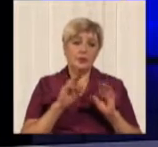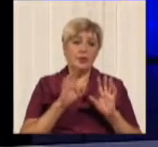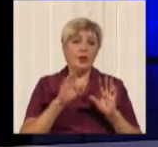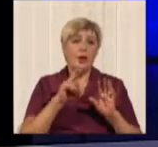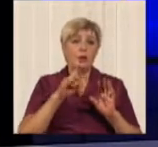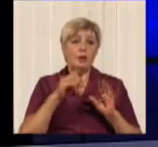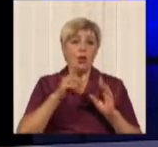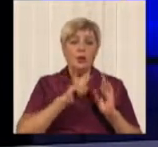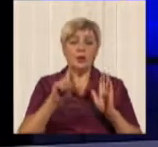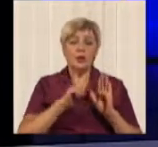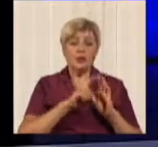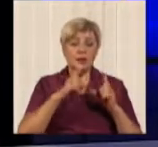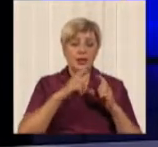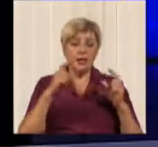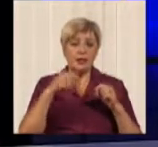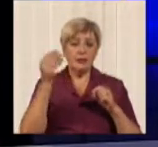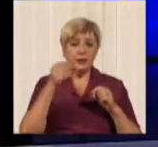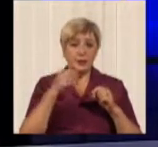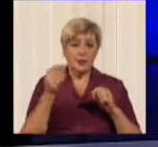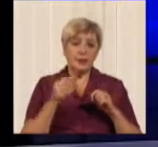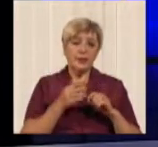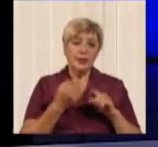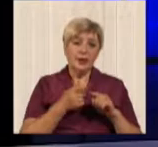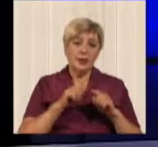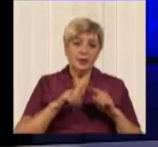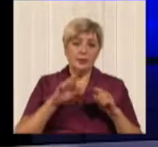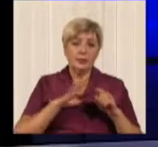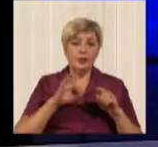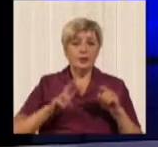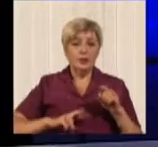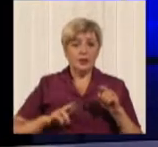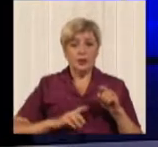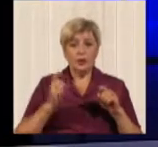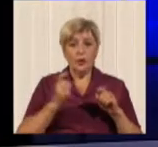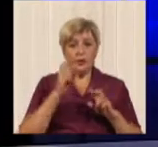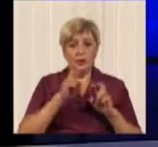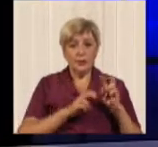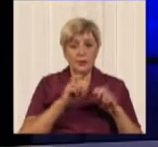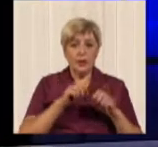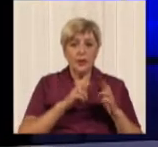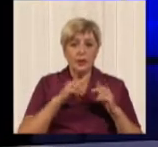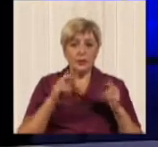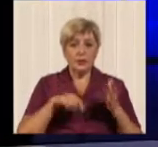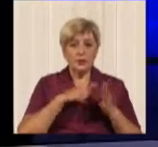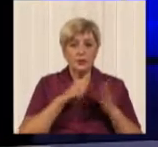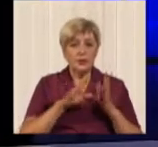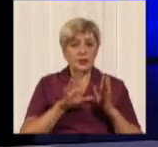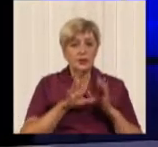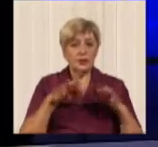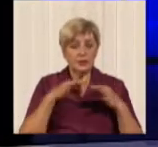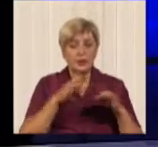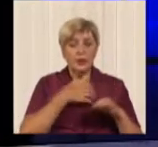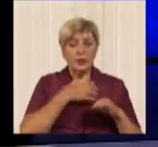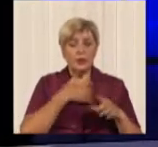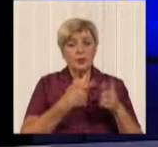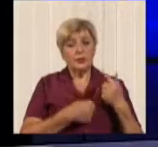як вважає Володимир Кобець, директор комунального підприємства Дніпровський міськ електротранспорт. І все ж таки хочете повернутися